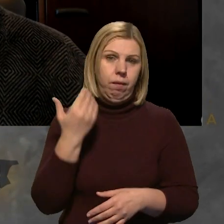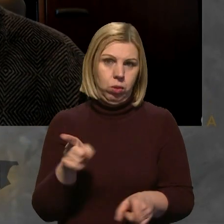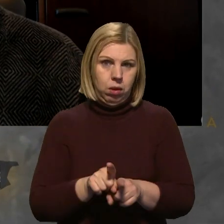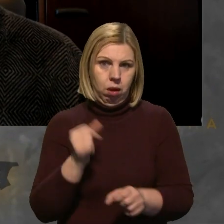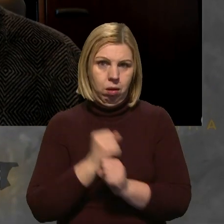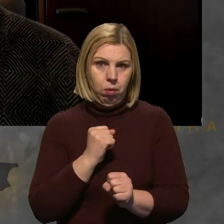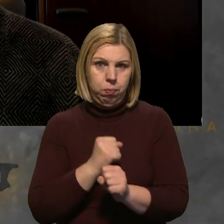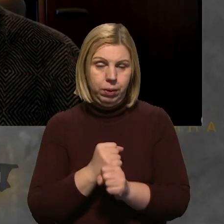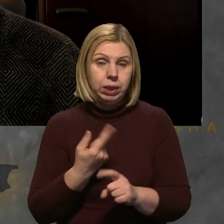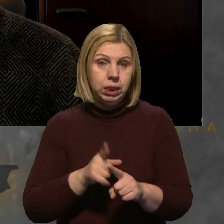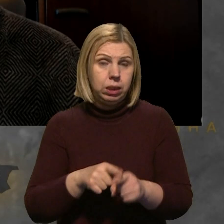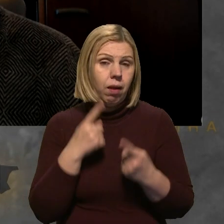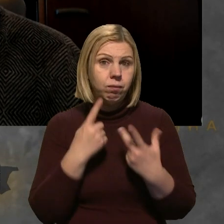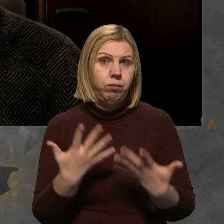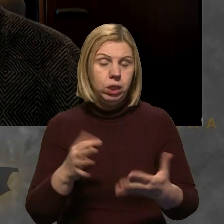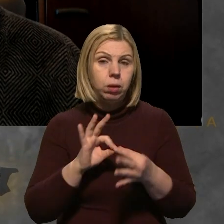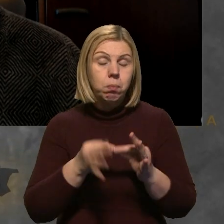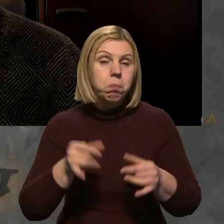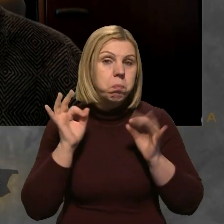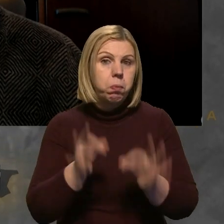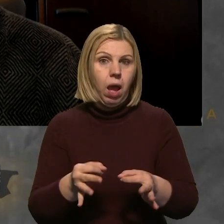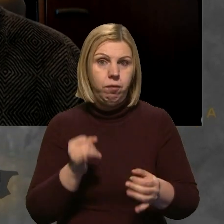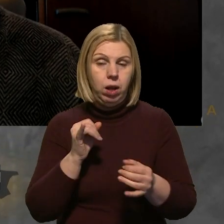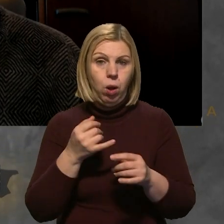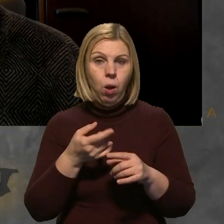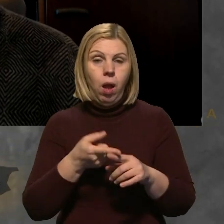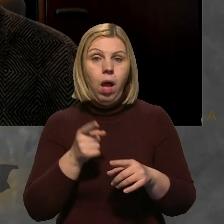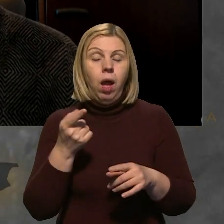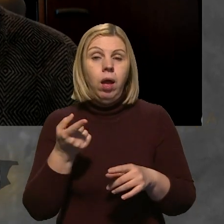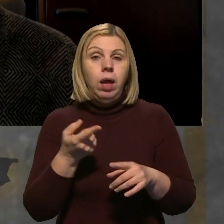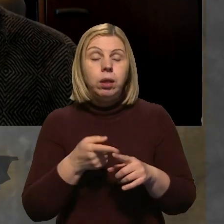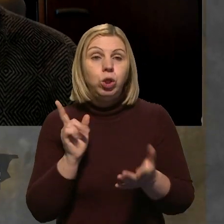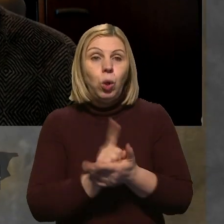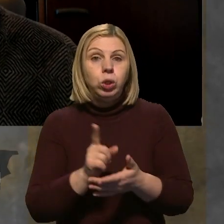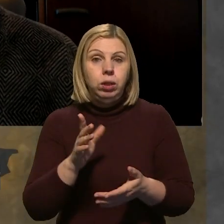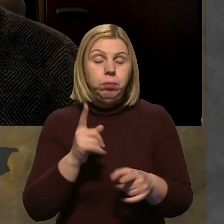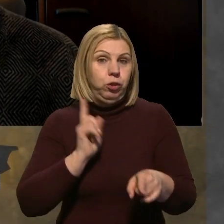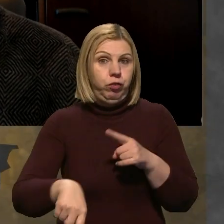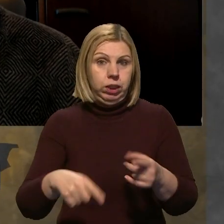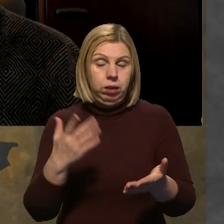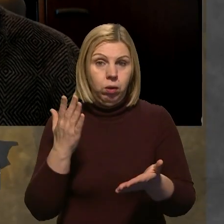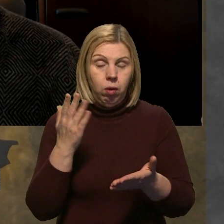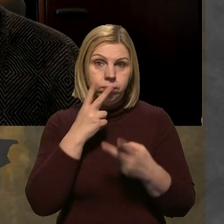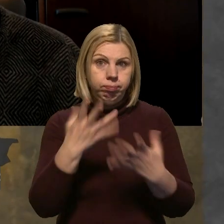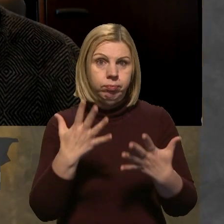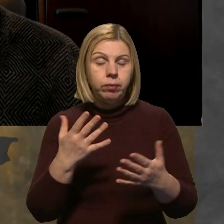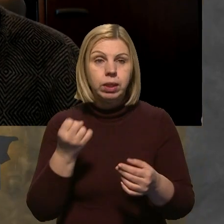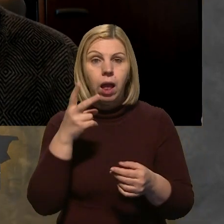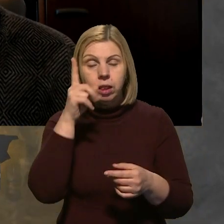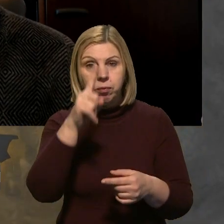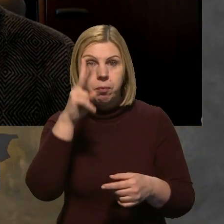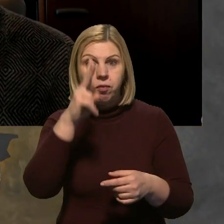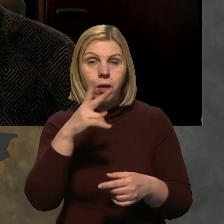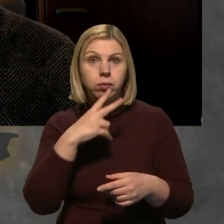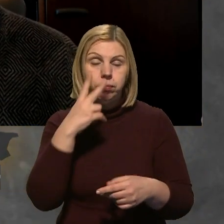Це абсолютно такий очевидний, логічний крок, який, до речі, має досить швидку окупність, буквально півтора-два місяці.